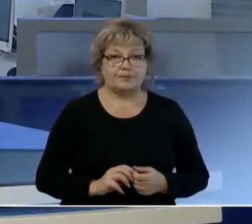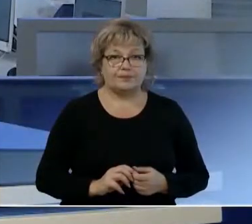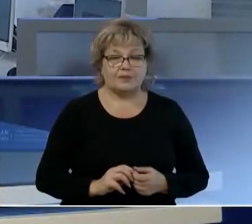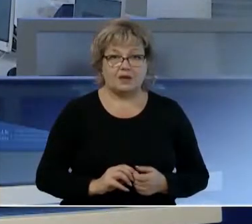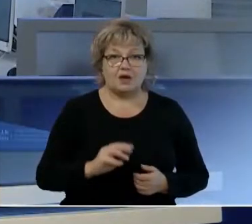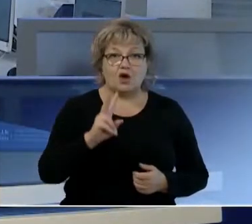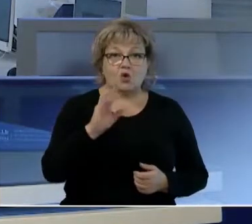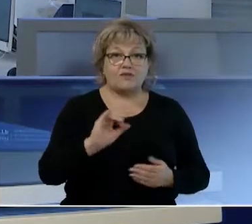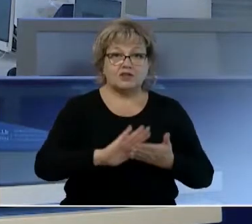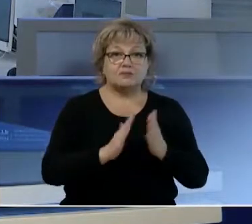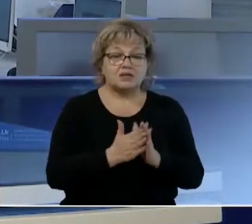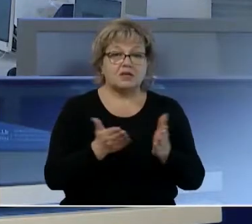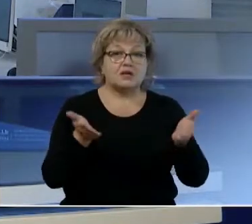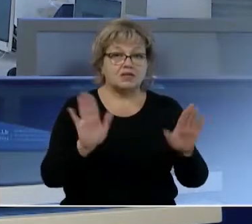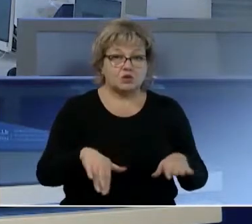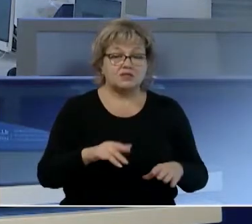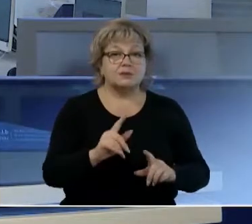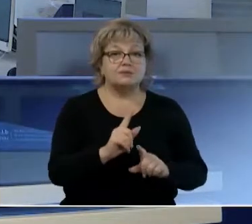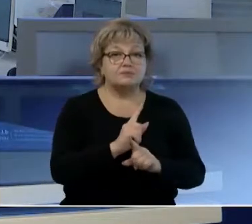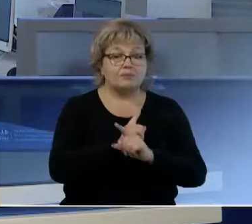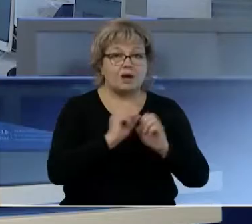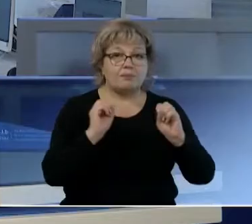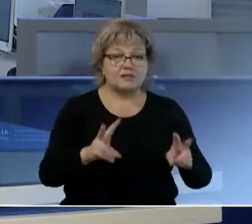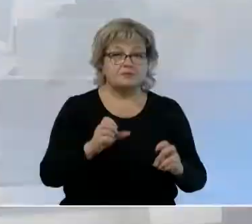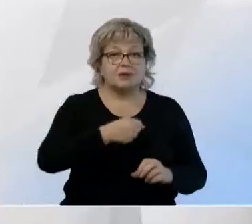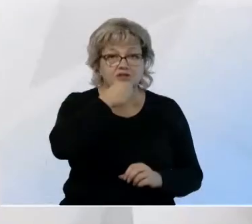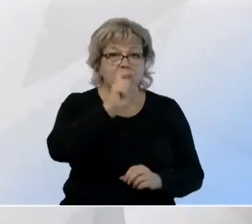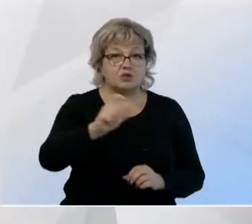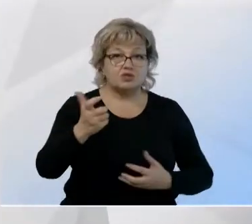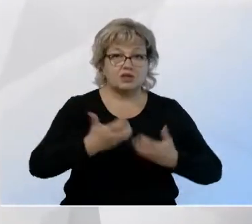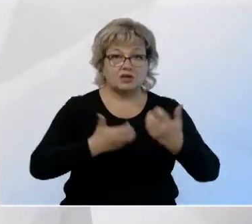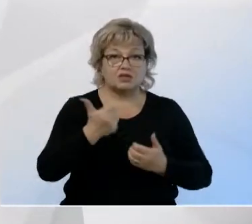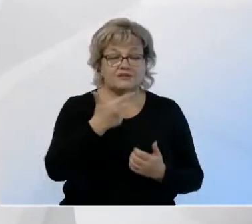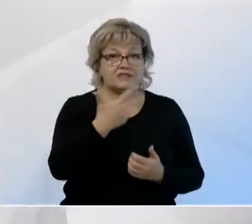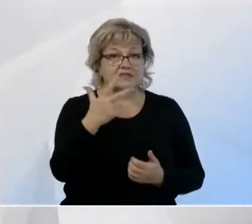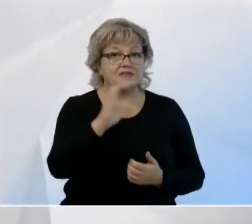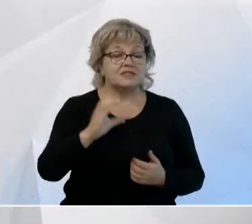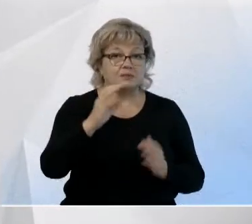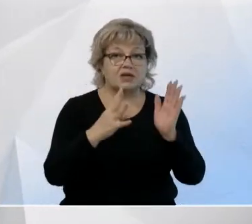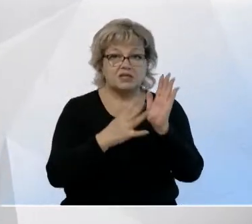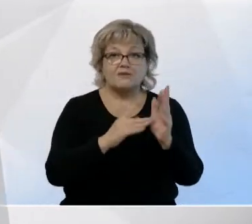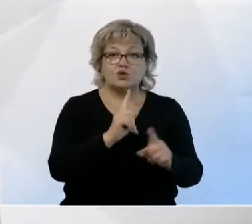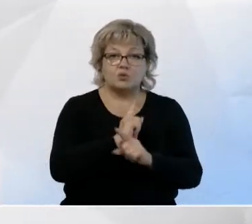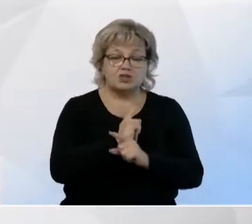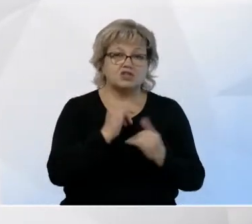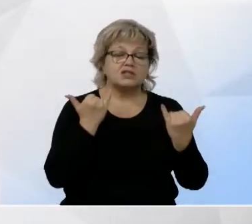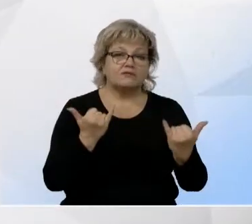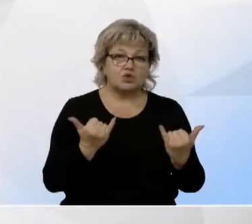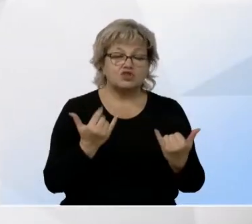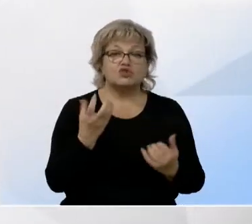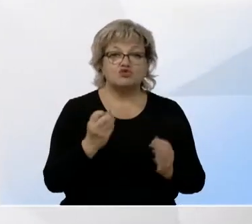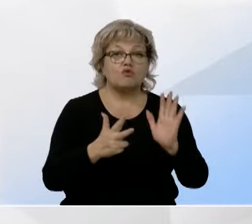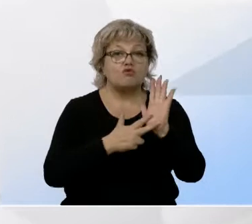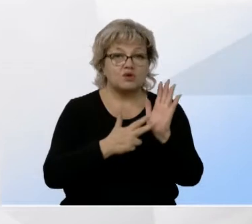Ковид остается смертельно опасным для пожилых людей. коронавирусной статистике 23 сентября 9 умерших, в сегодняшней